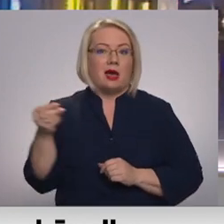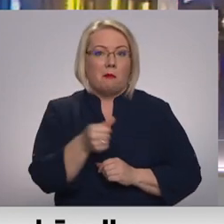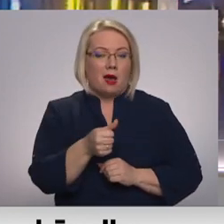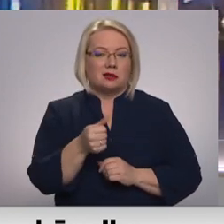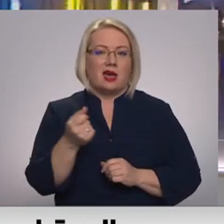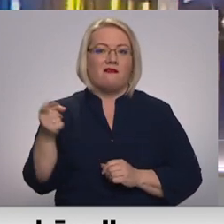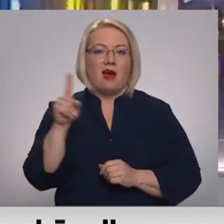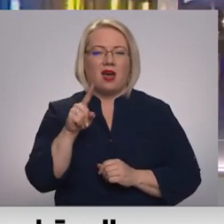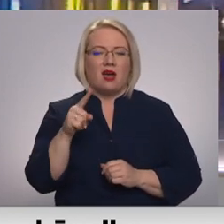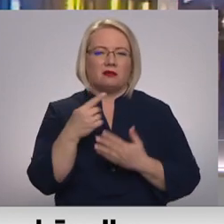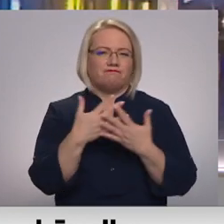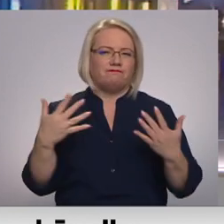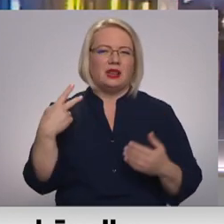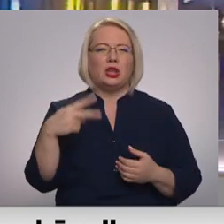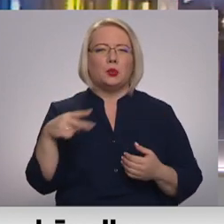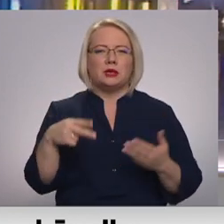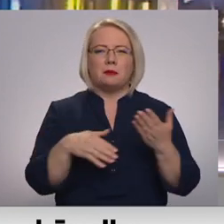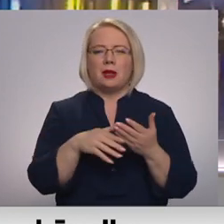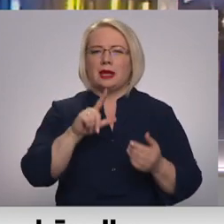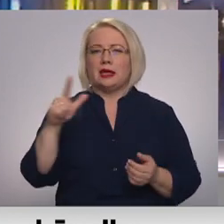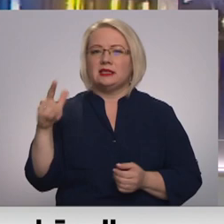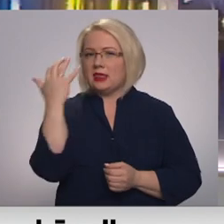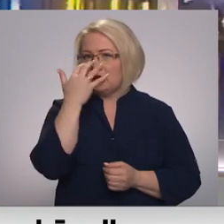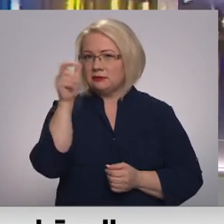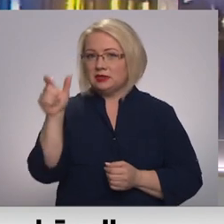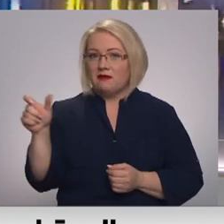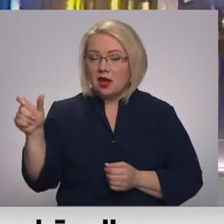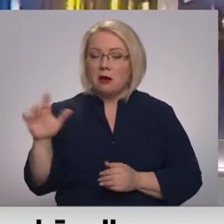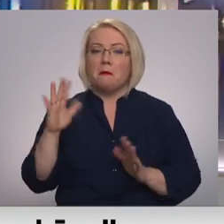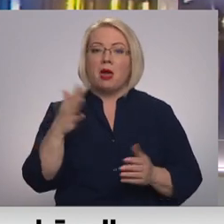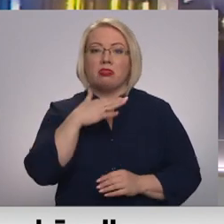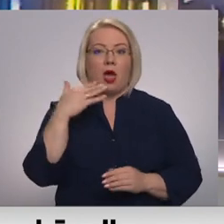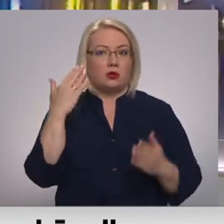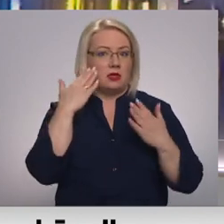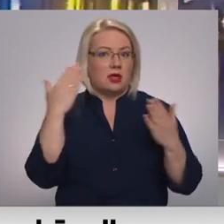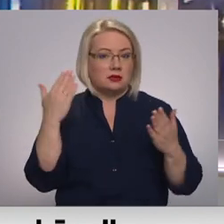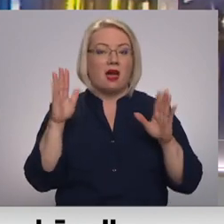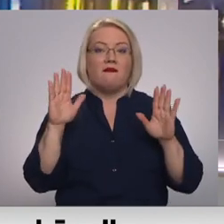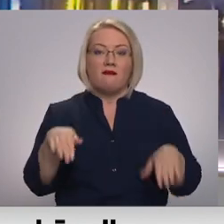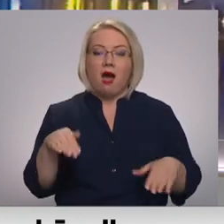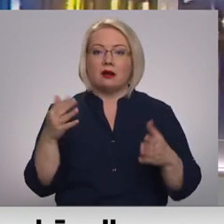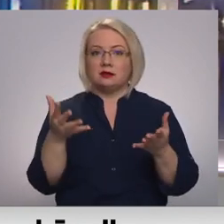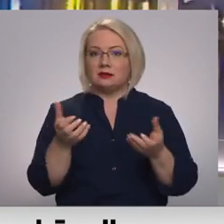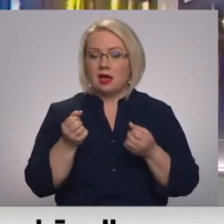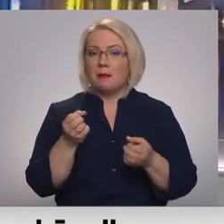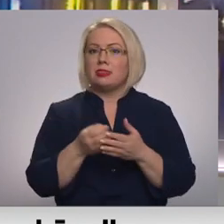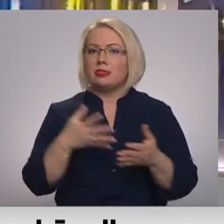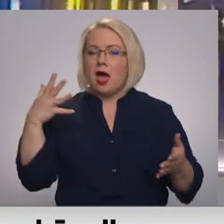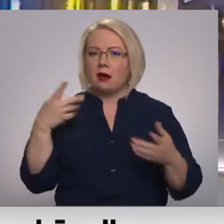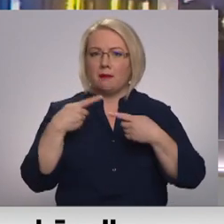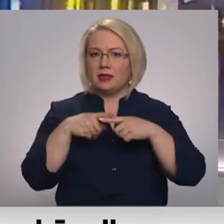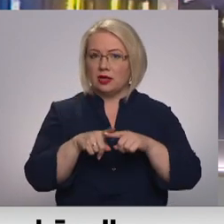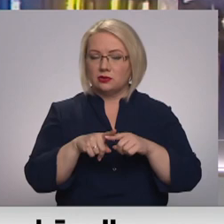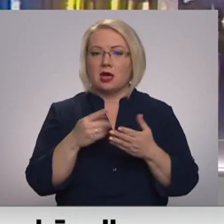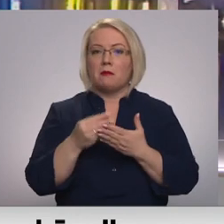nekā 20 palīgi līdzekļus neradzīgajiem, taču daudzi joprojām nemaz nezina, ka var tikt pie dārgām ierīcēm,